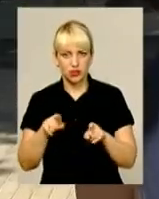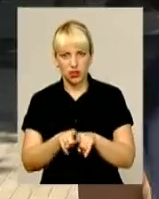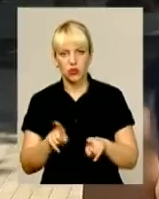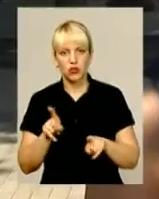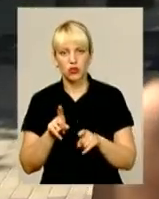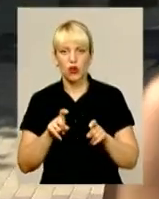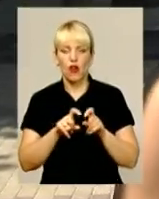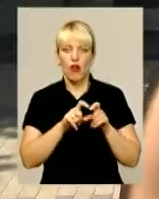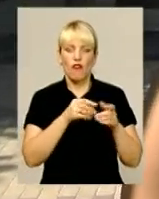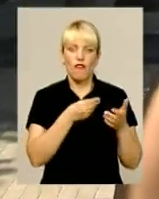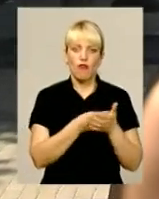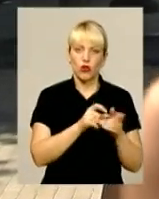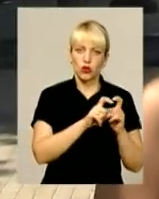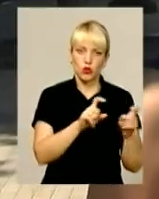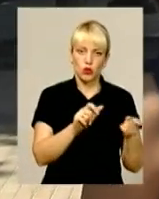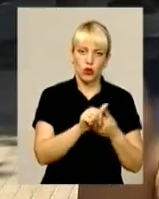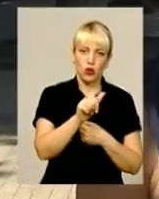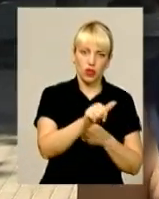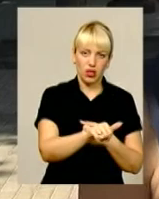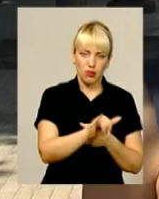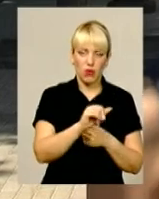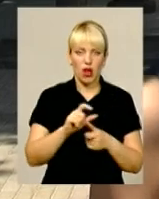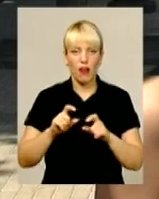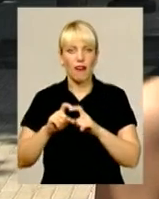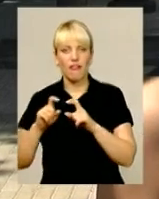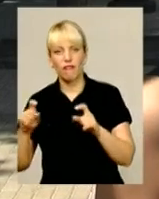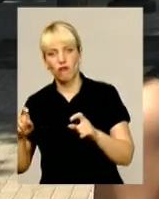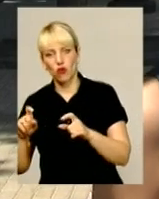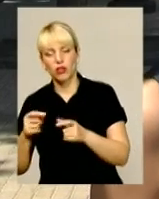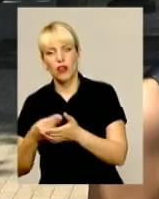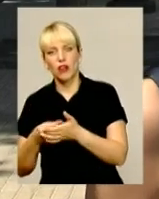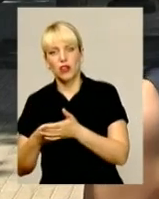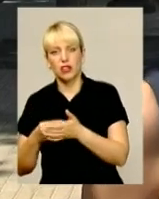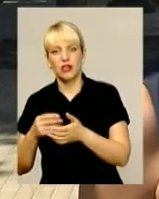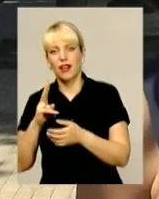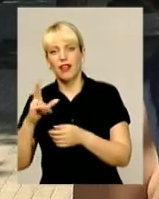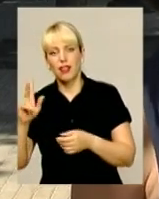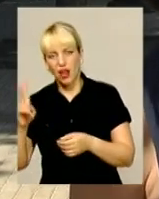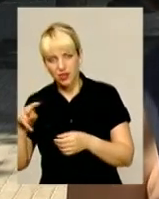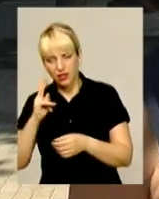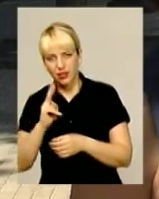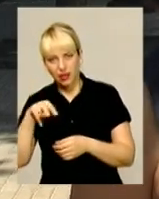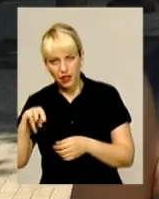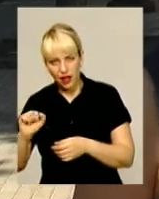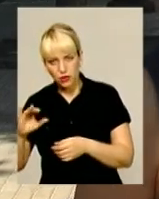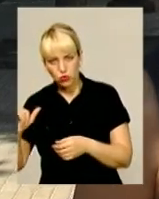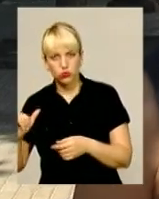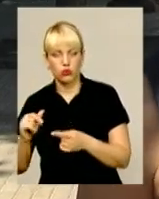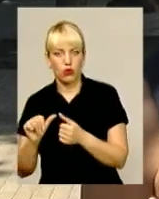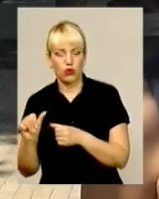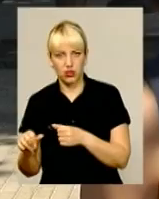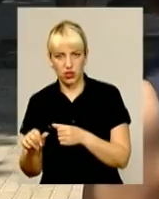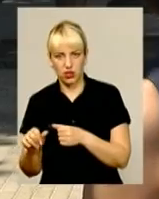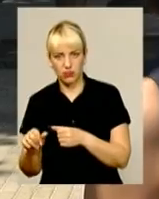окремо, а фонд класу окремо. Як-то кажуть в анекдоті, мухи отдельно, котлети отдельно. І якщо деякі батьки будуть